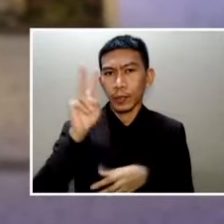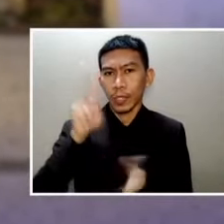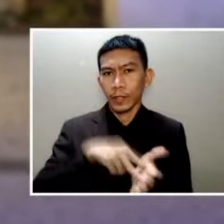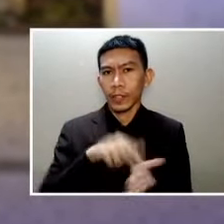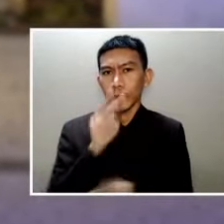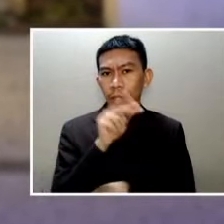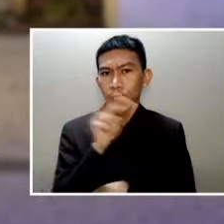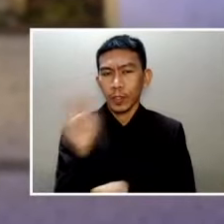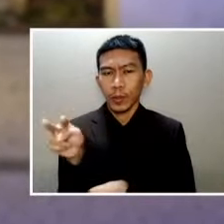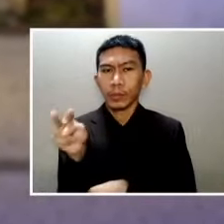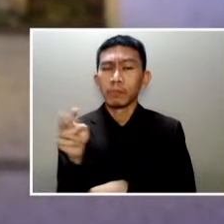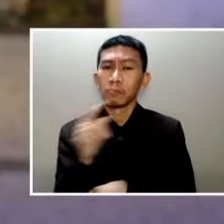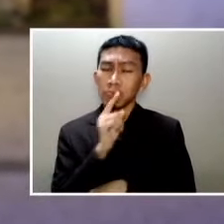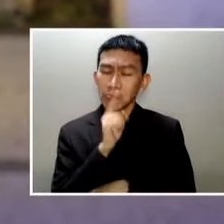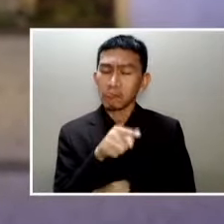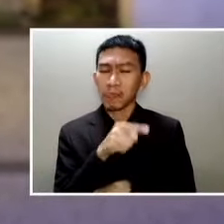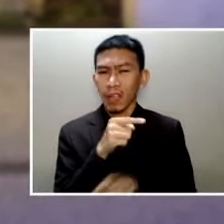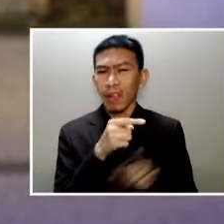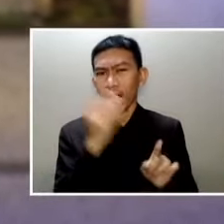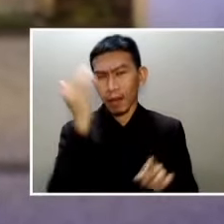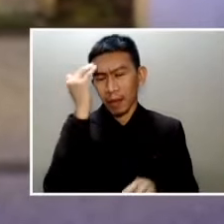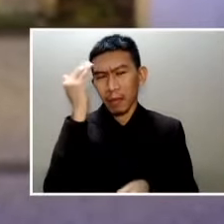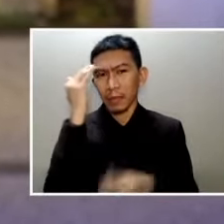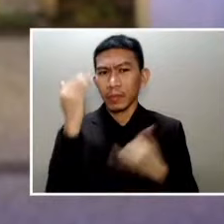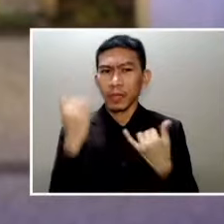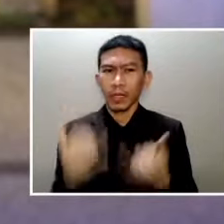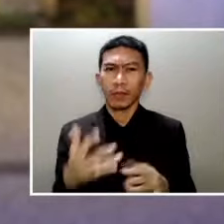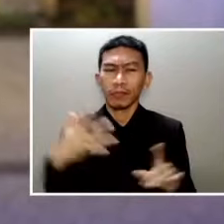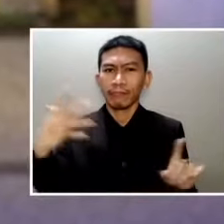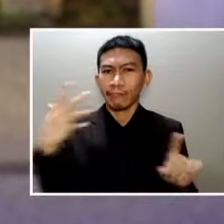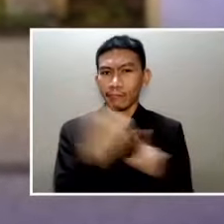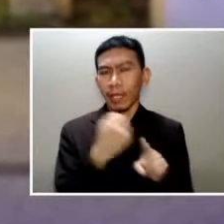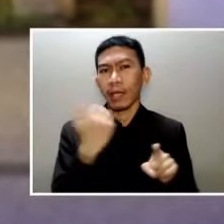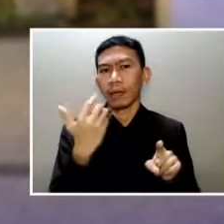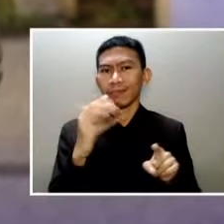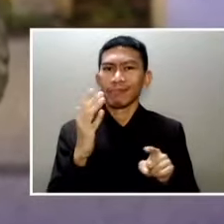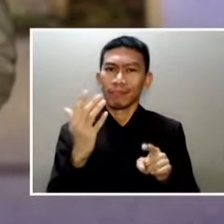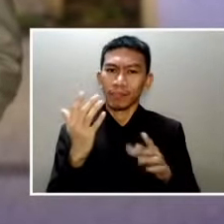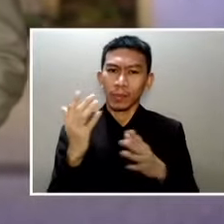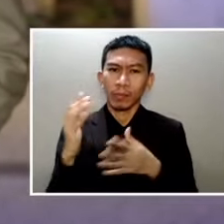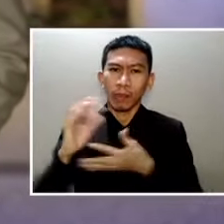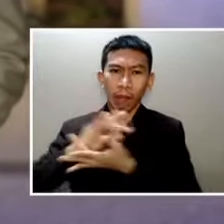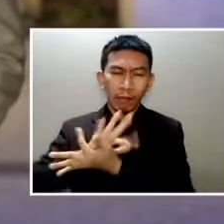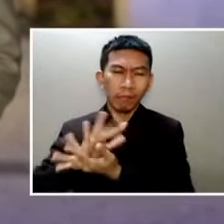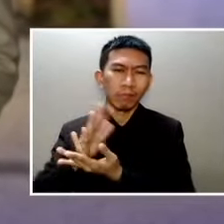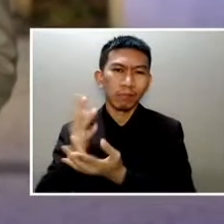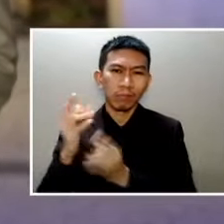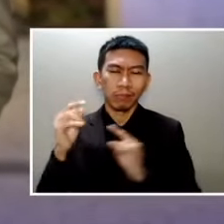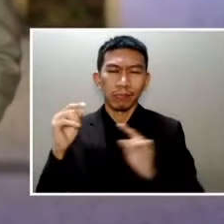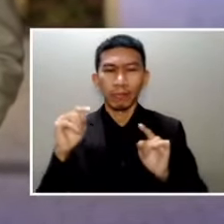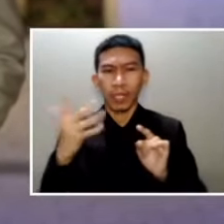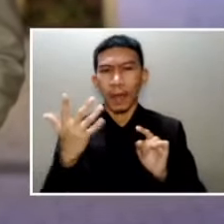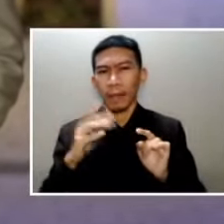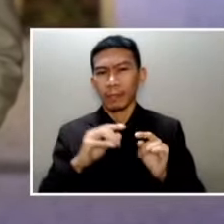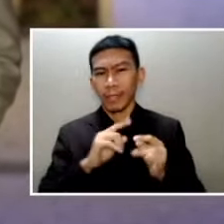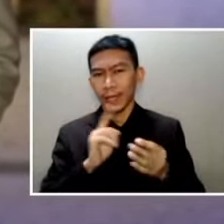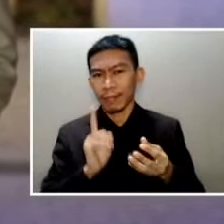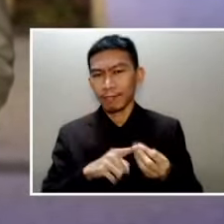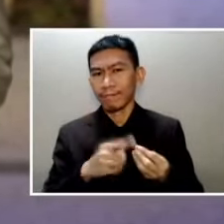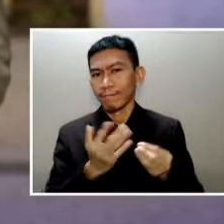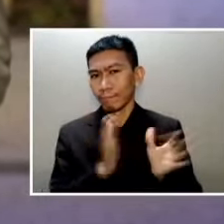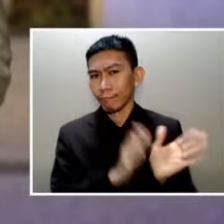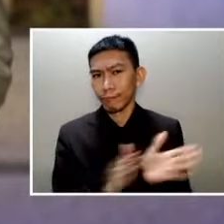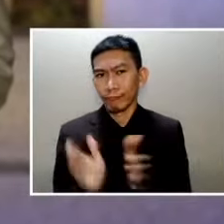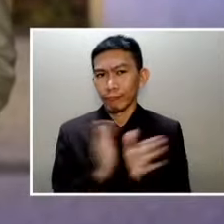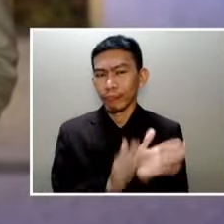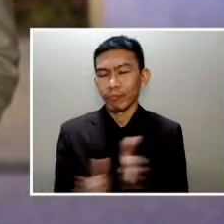na apektado ng pandemia at quarantine restrictions ang halos lahat ng aspeto ng kanilang paghanda Nagpapatrol